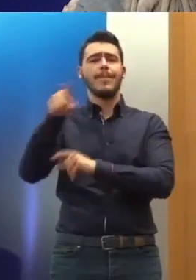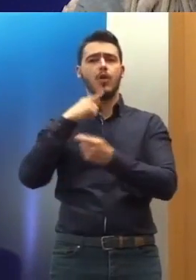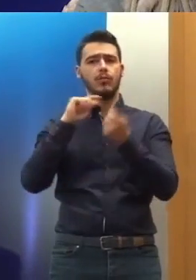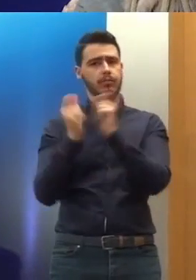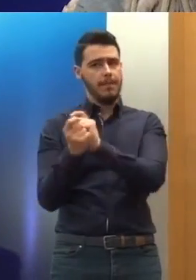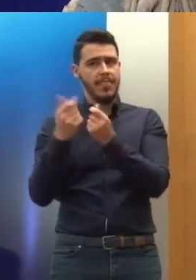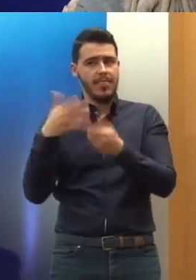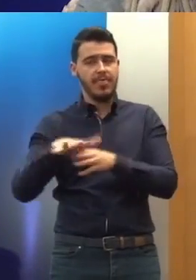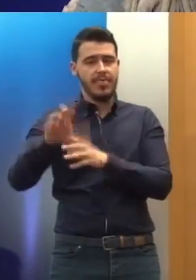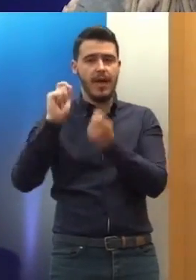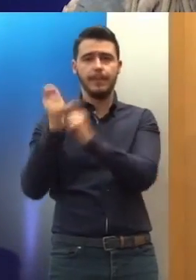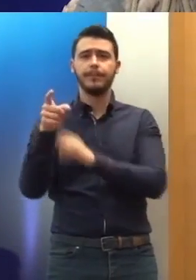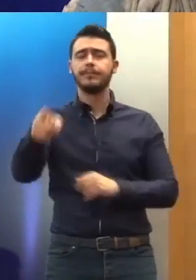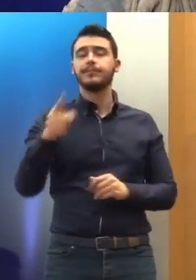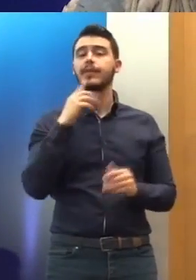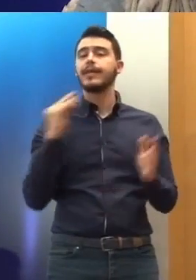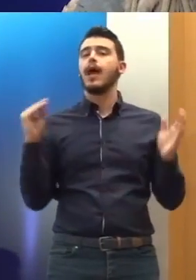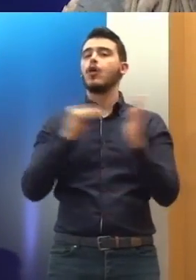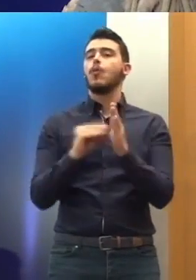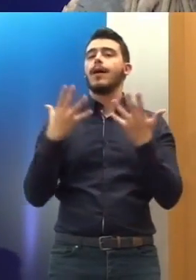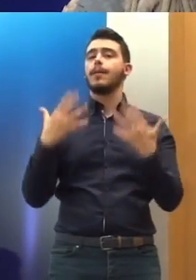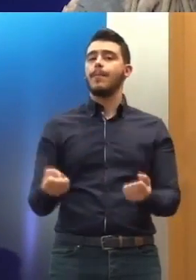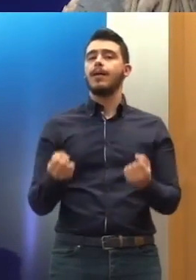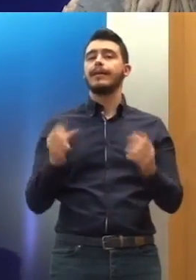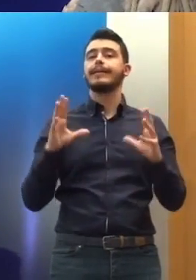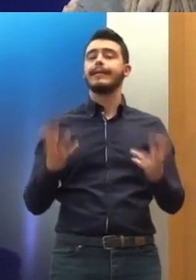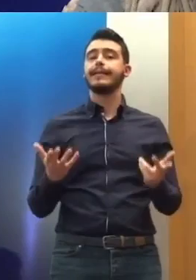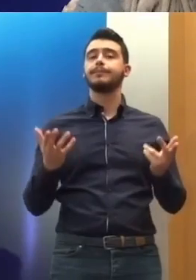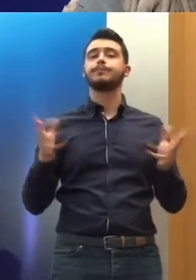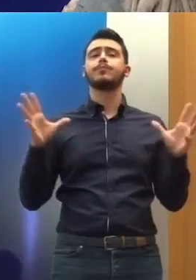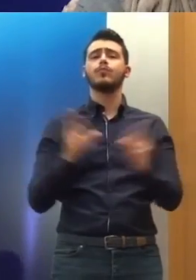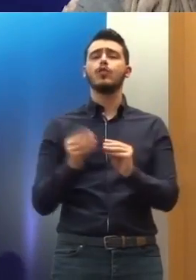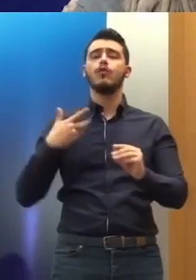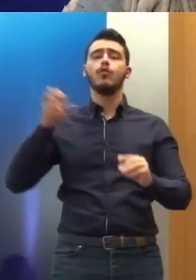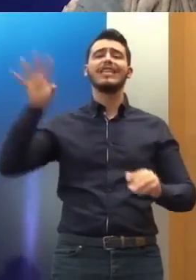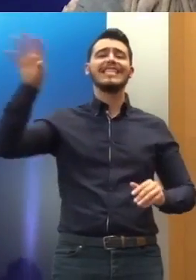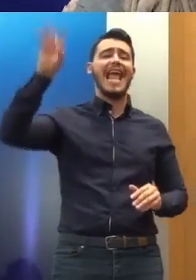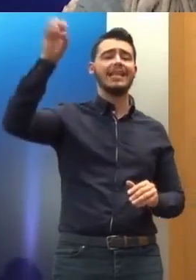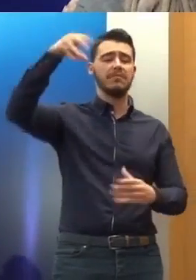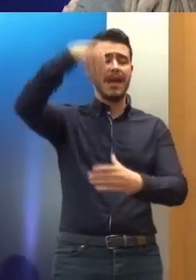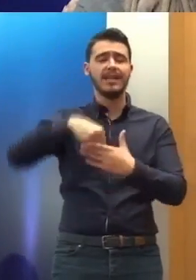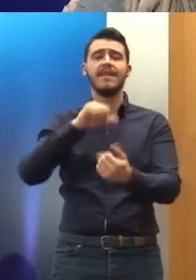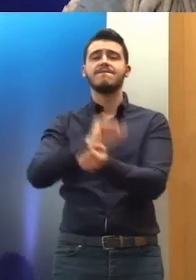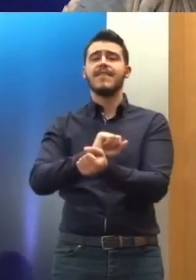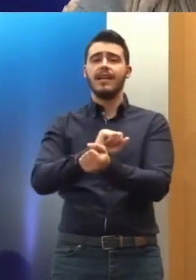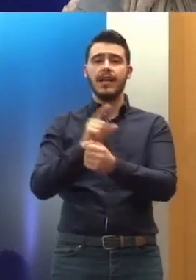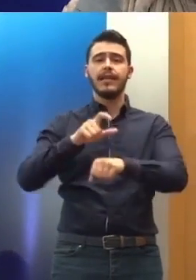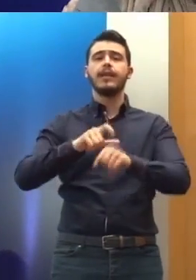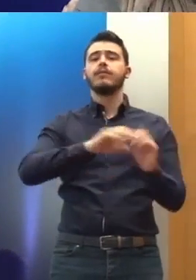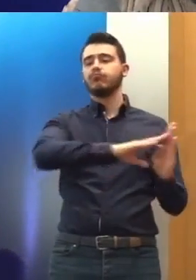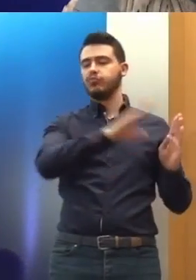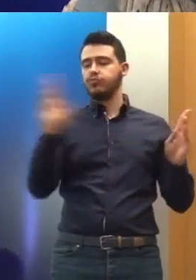Και βεβαίως έχει περιοριστεί επίσης ο χρόνος κράτησης για τους αλλοδαπούς Και δεν κρατούνται πλέον,